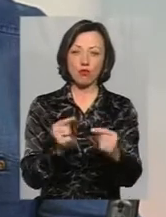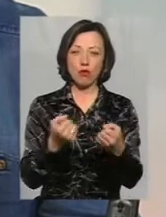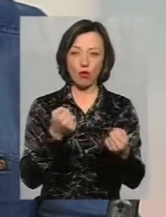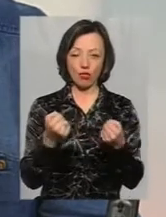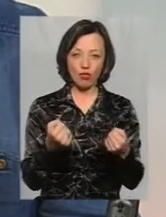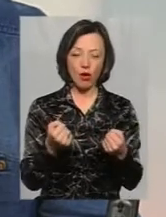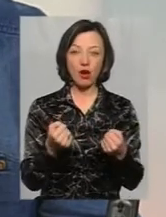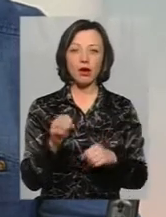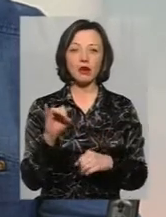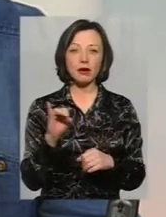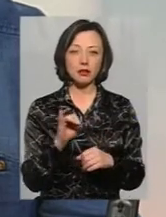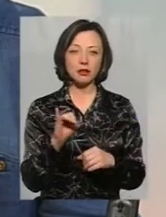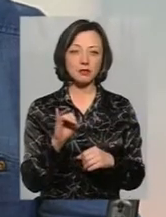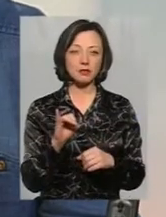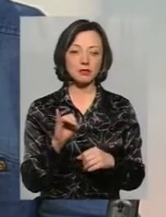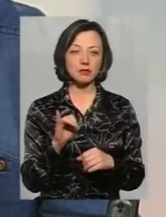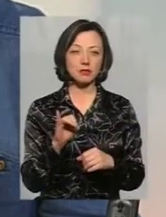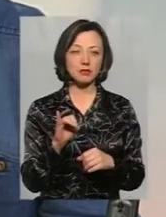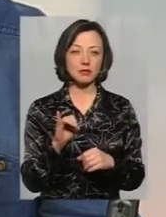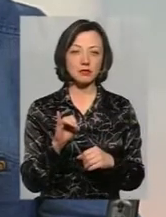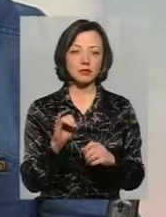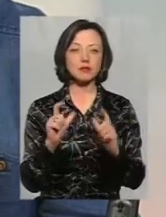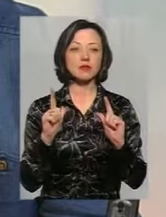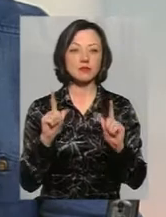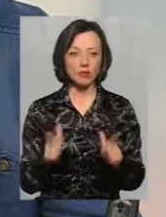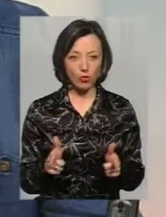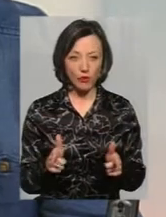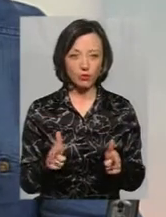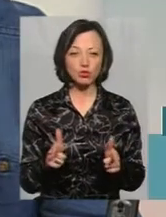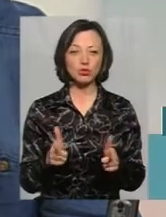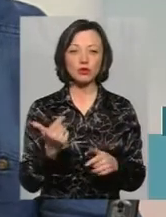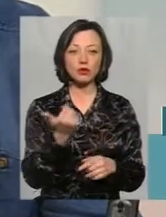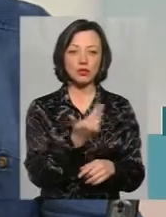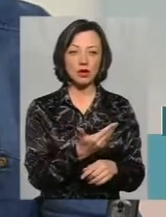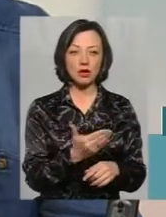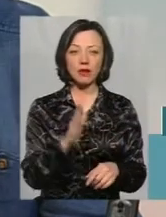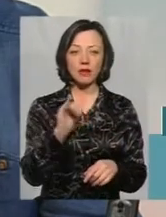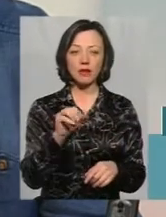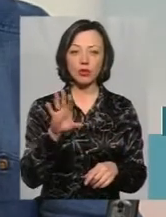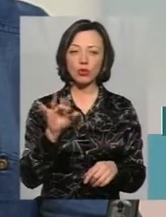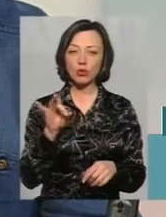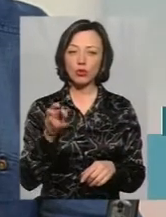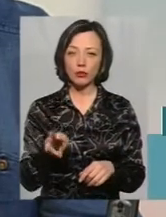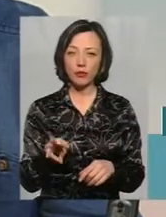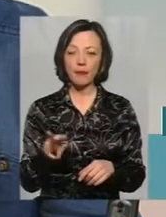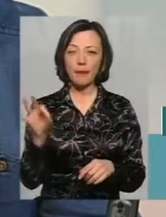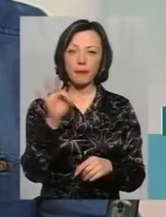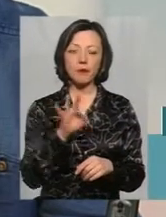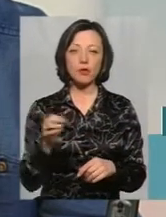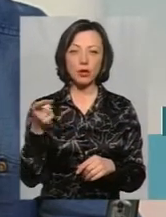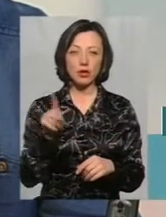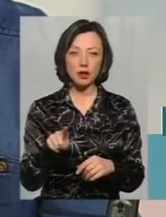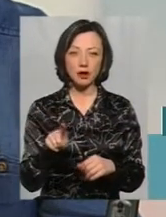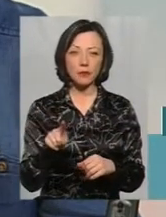погоджуюся з паном Віктором у тому плані, що